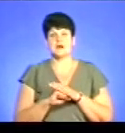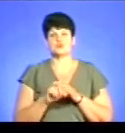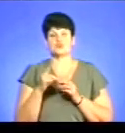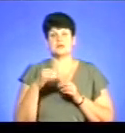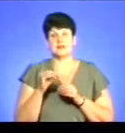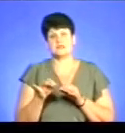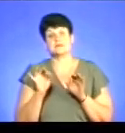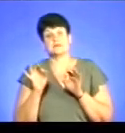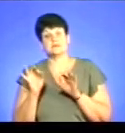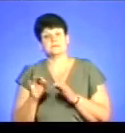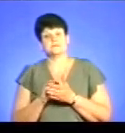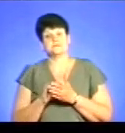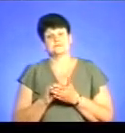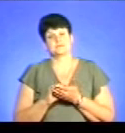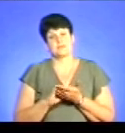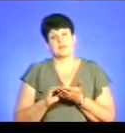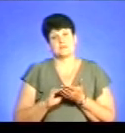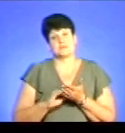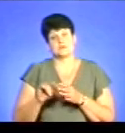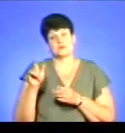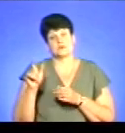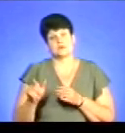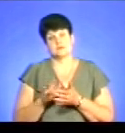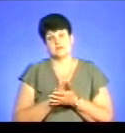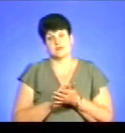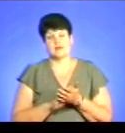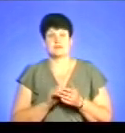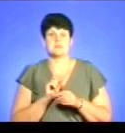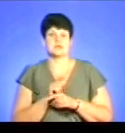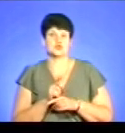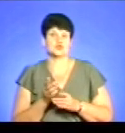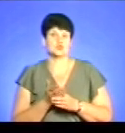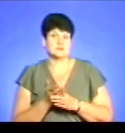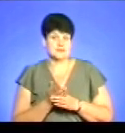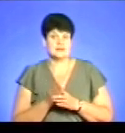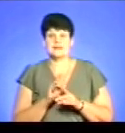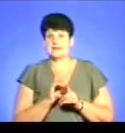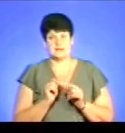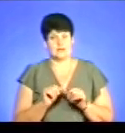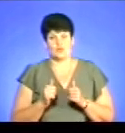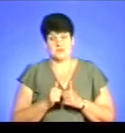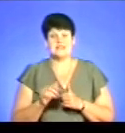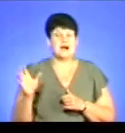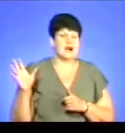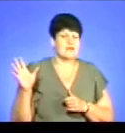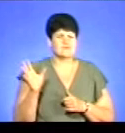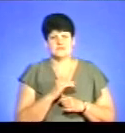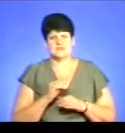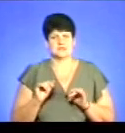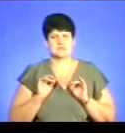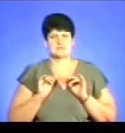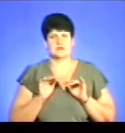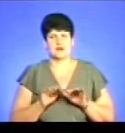чи достовірну інформацію подав заявник для призначення субсидії. І не тільки комісійних справ, а всіх справ, які